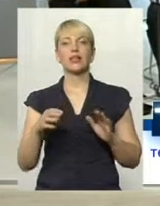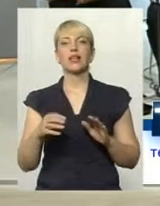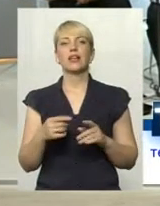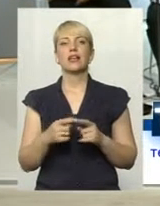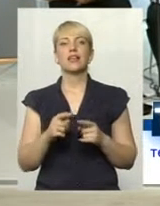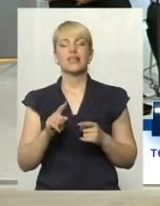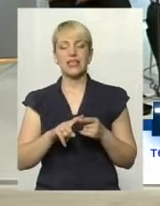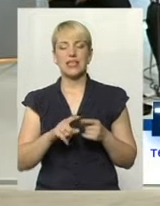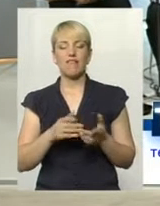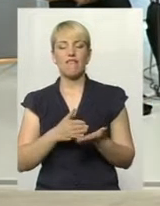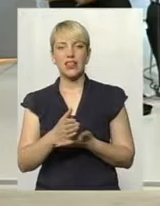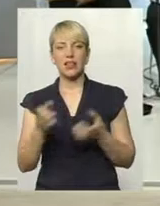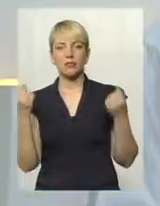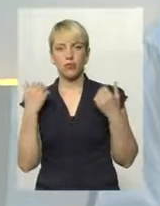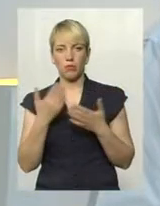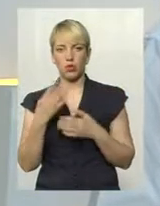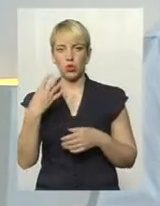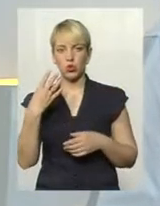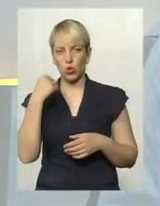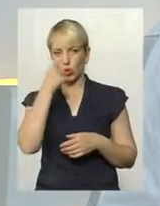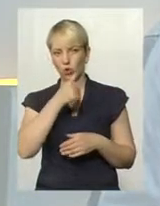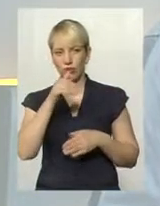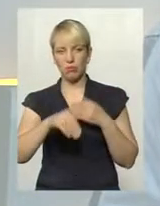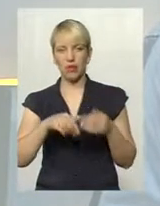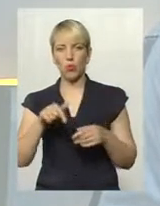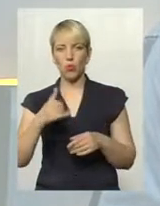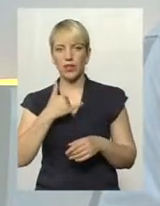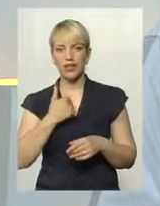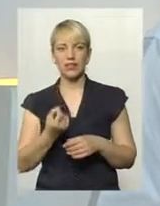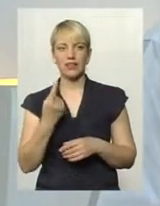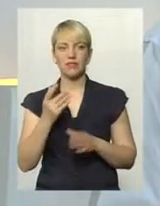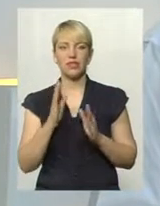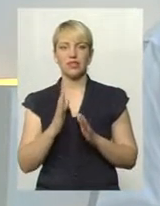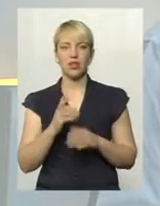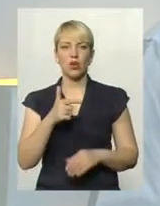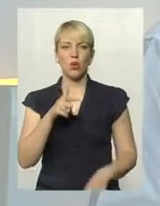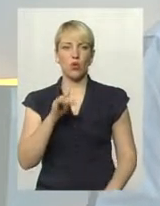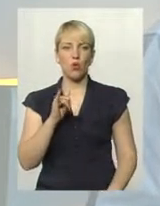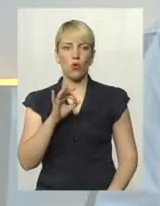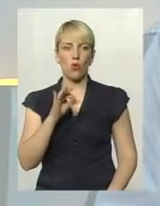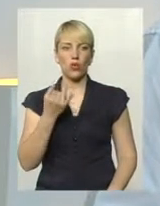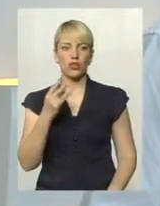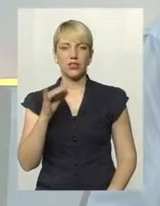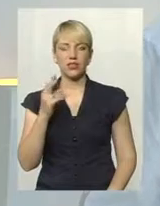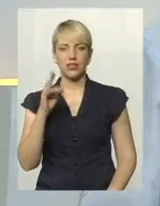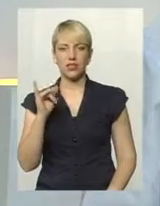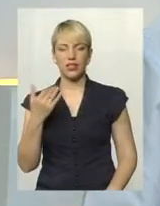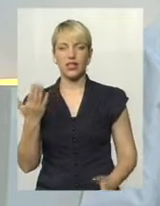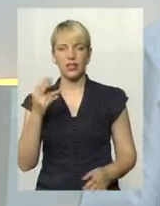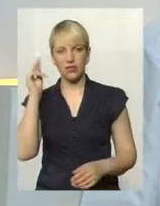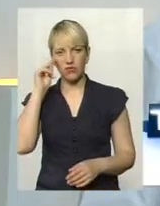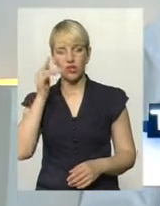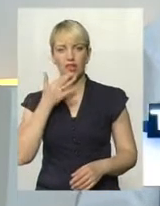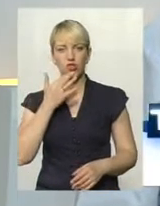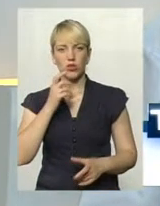Наприклад, за 40 років плавання в нас з'явився тільки в цьому році спортсмен Гурніцький, який зараз навчається в Національному